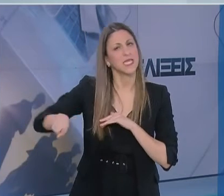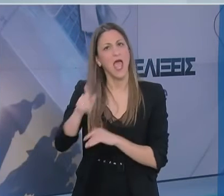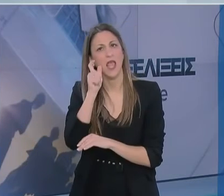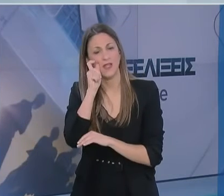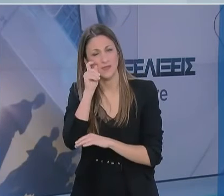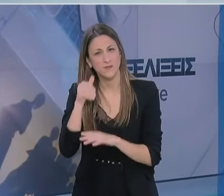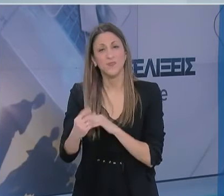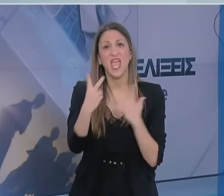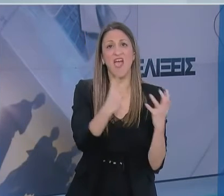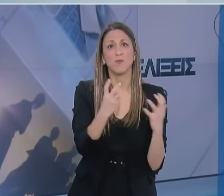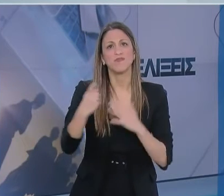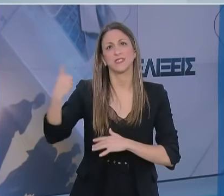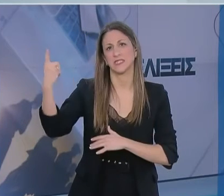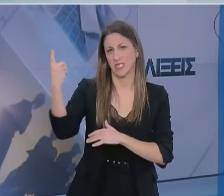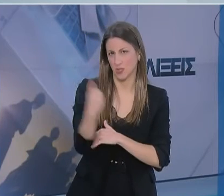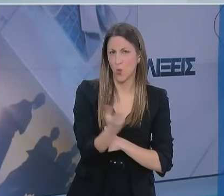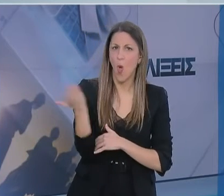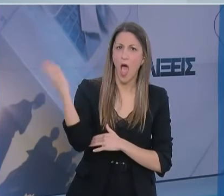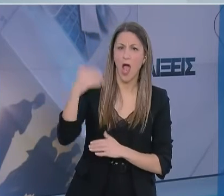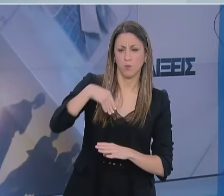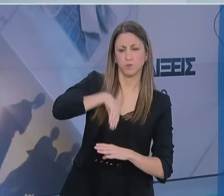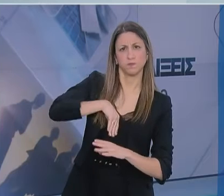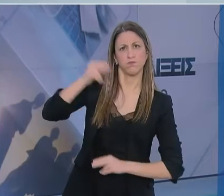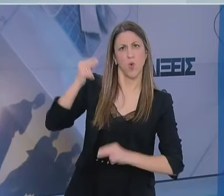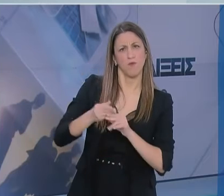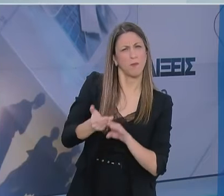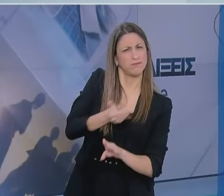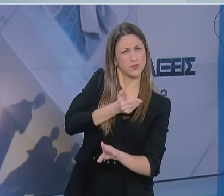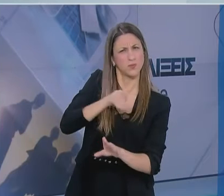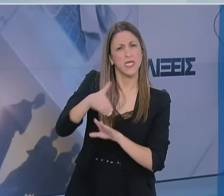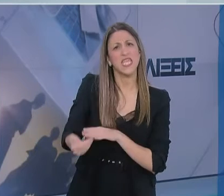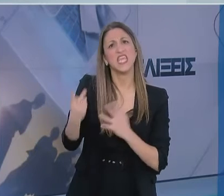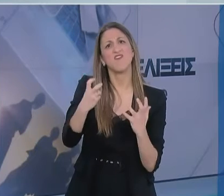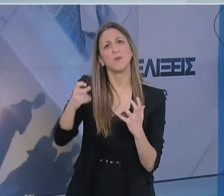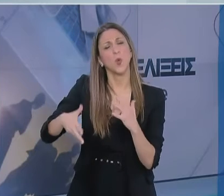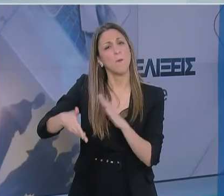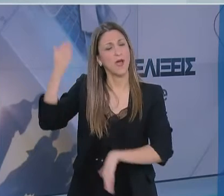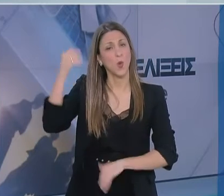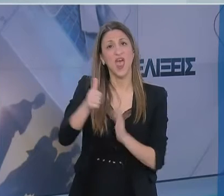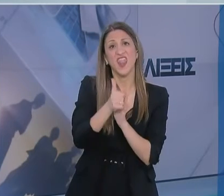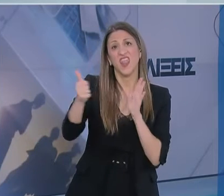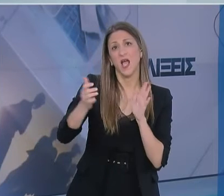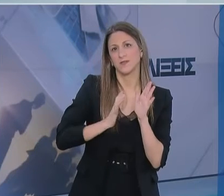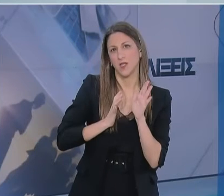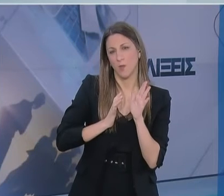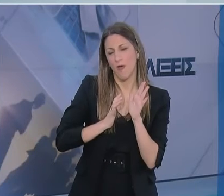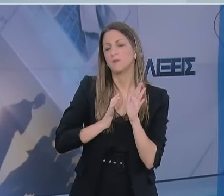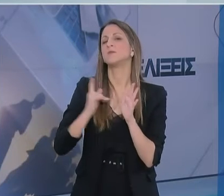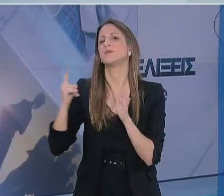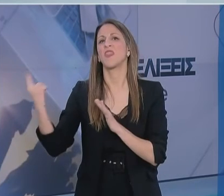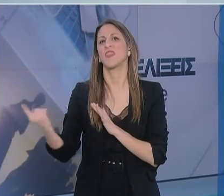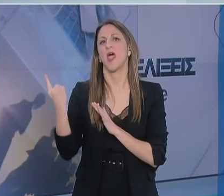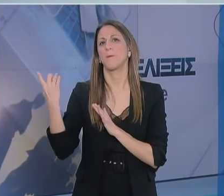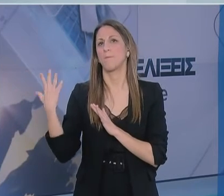άνδρες. Το 77% έχει υποκείμενο νόσημα ή ηλικία 70 ετών και άνω. 16 ασθενείς έχουν εξέλθει από τις